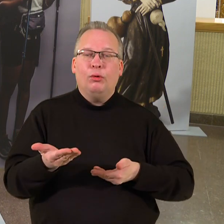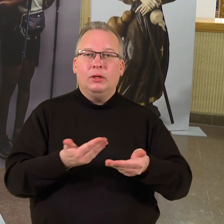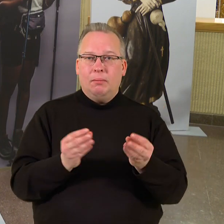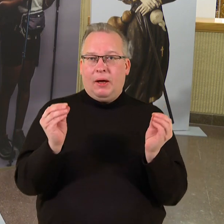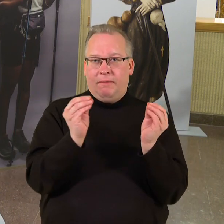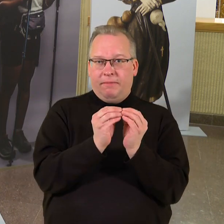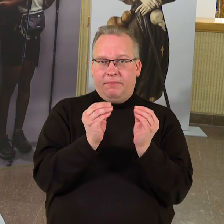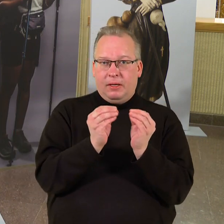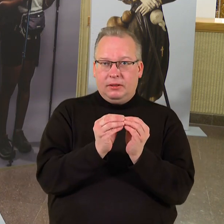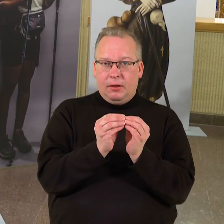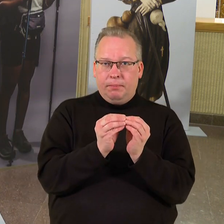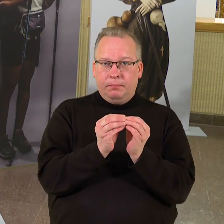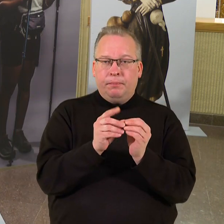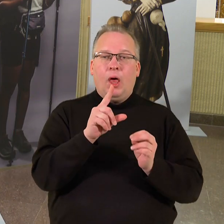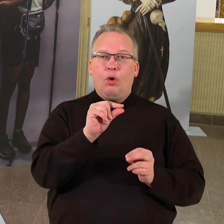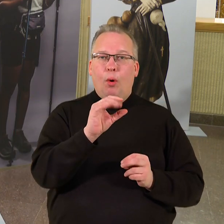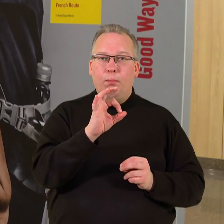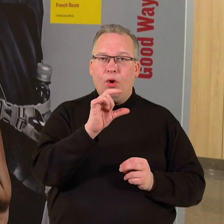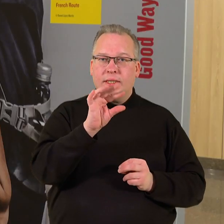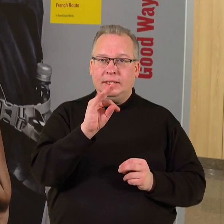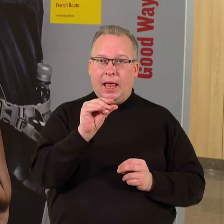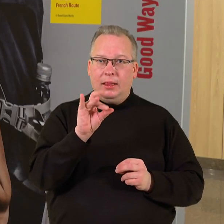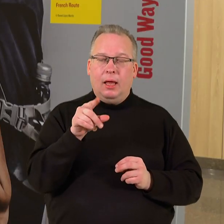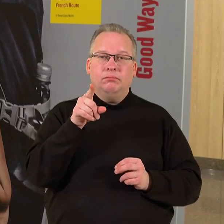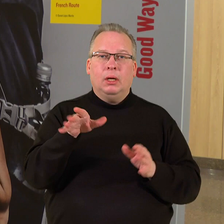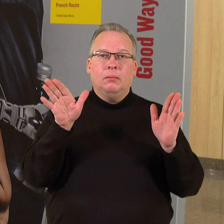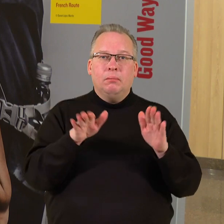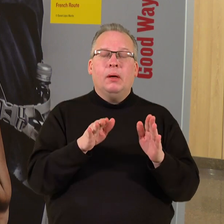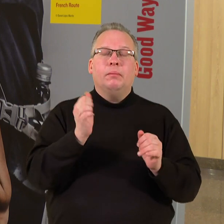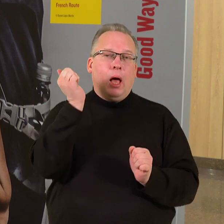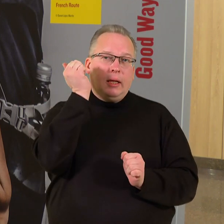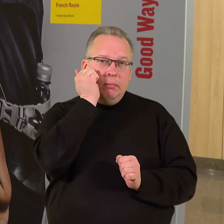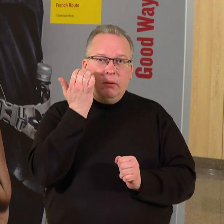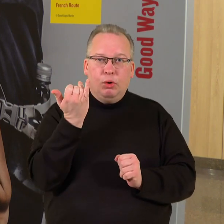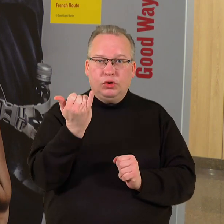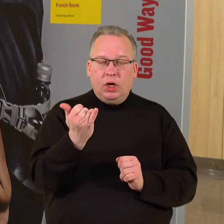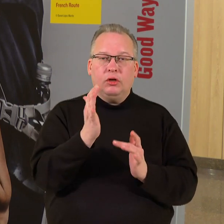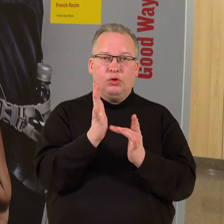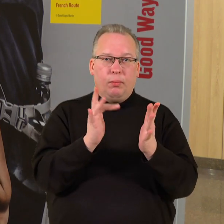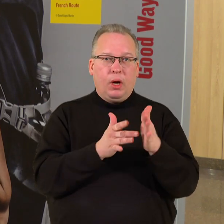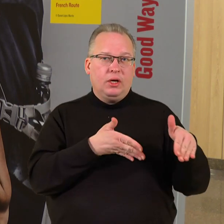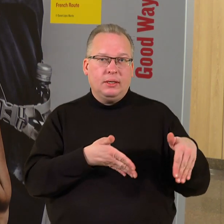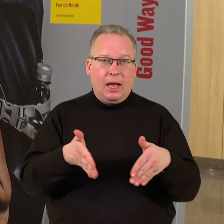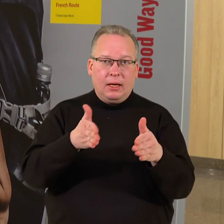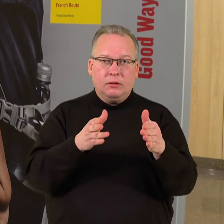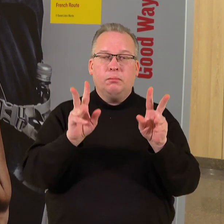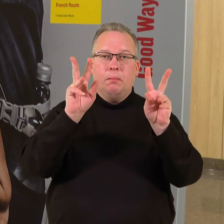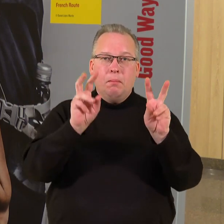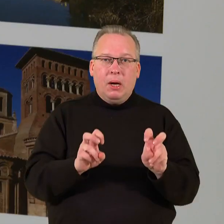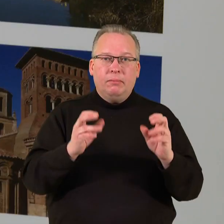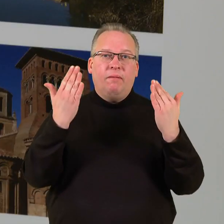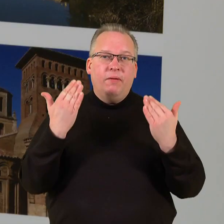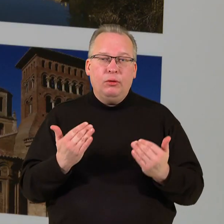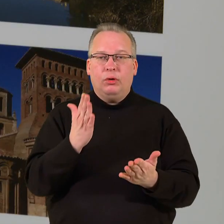keliauja į Santiago de Compostela aplankyti apaštalo relikvijų. Šie šventojo Jakubo keliais, vadinami pilgrimų takai,